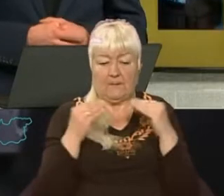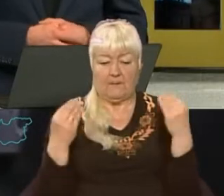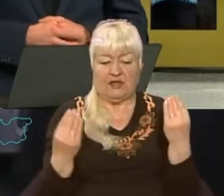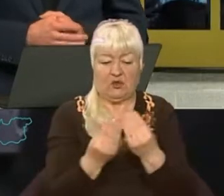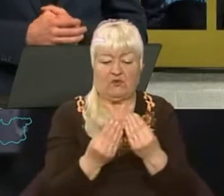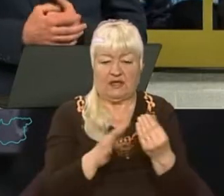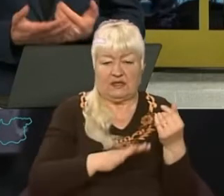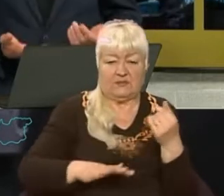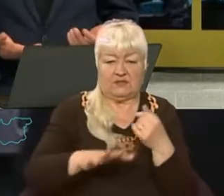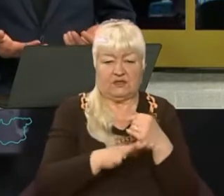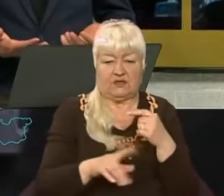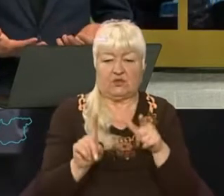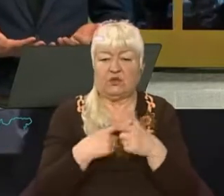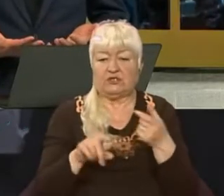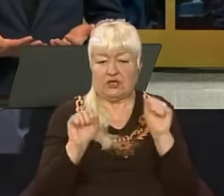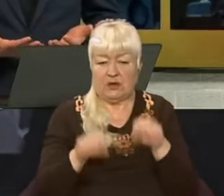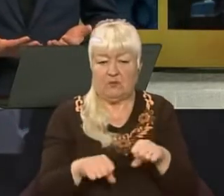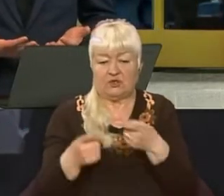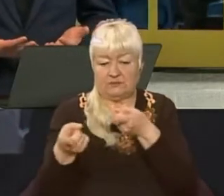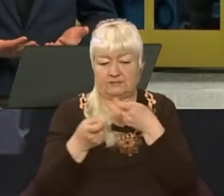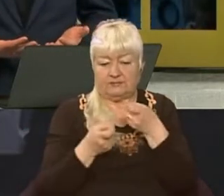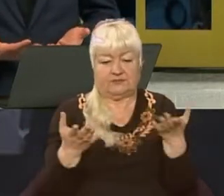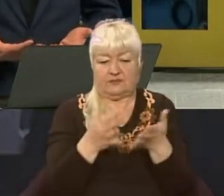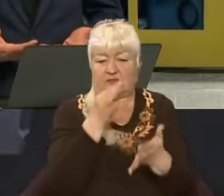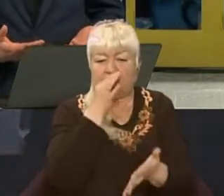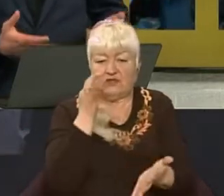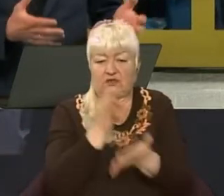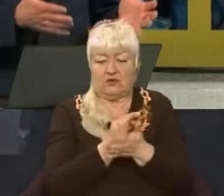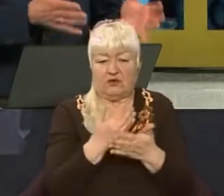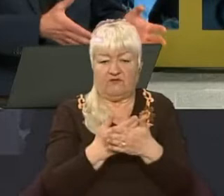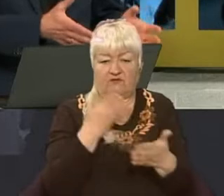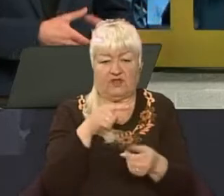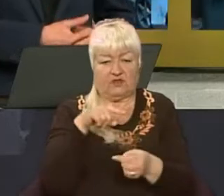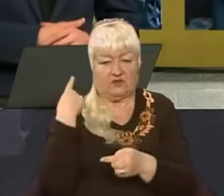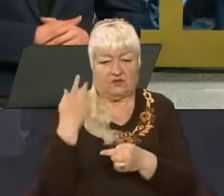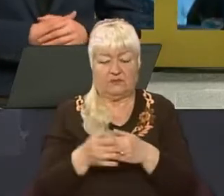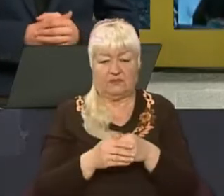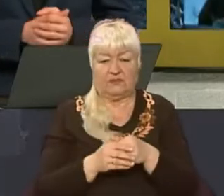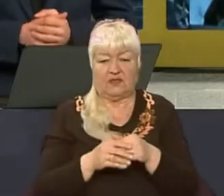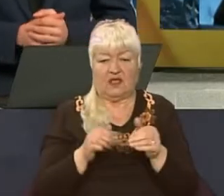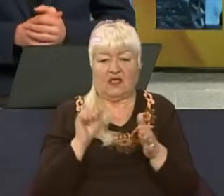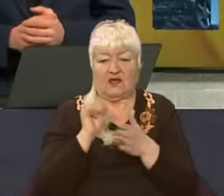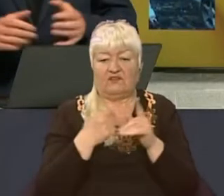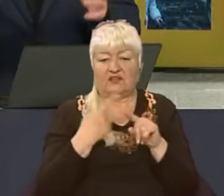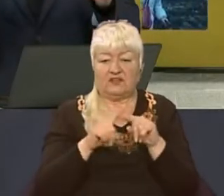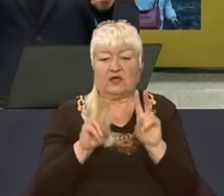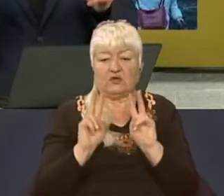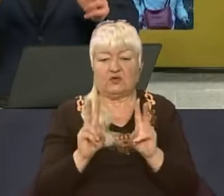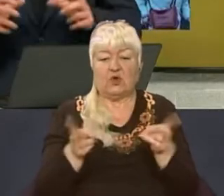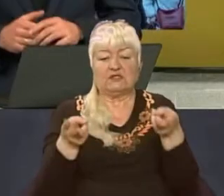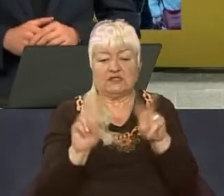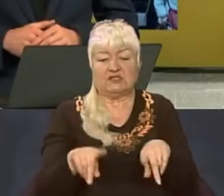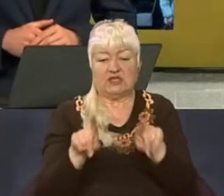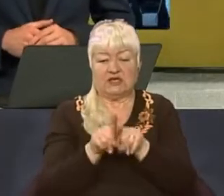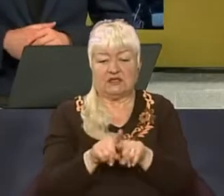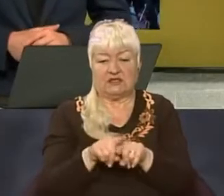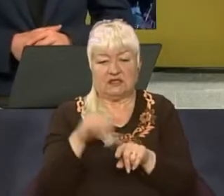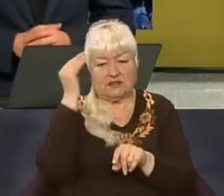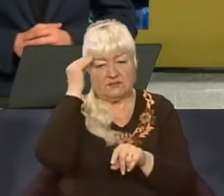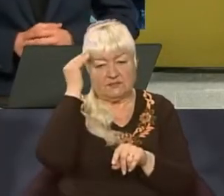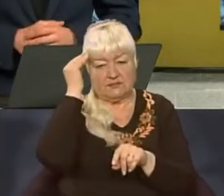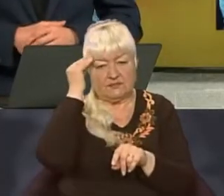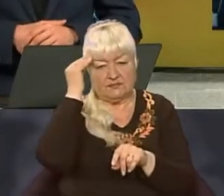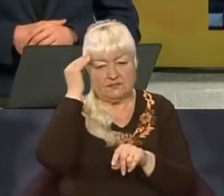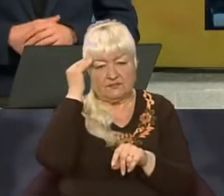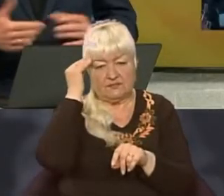все ж таки відповідальність якоїсь від окупанта, від тих, хто залишає такі, знаєте, спеціальні